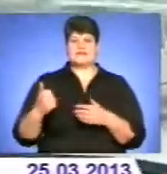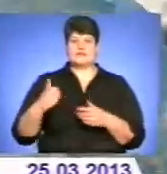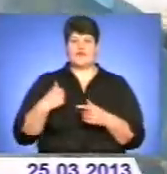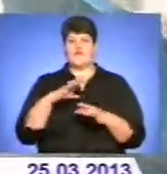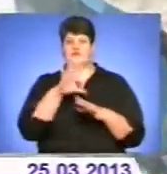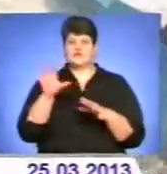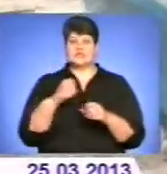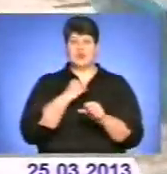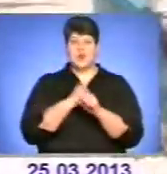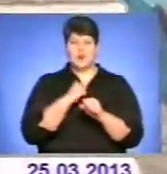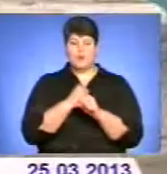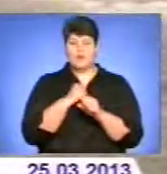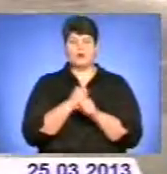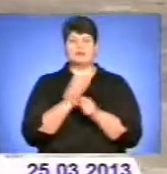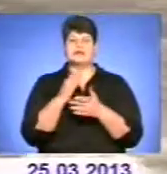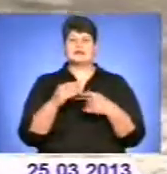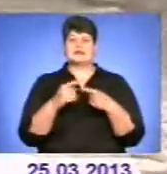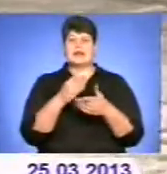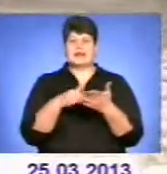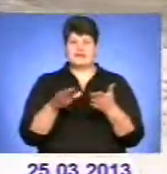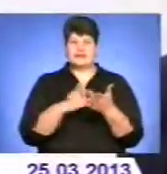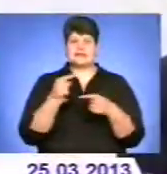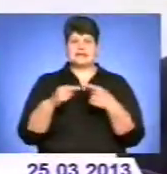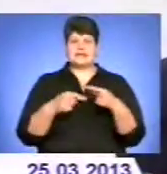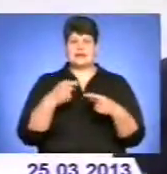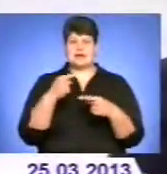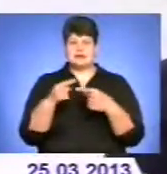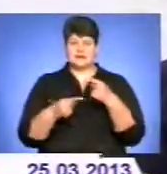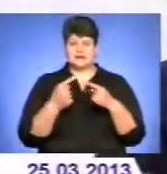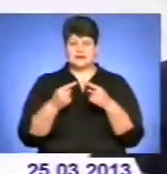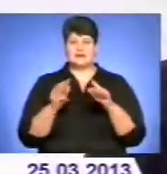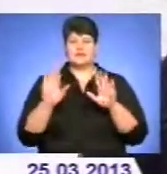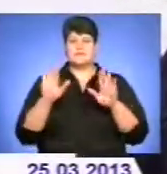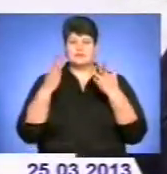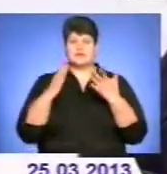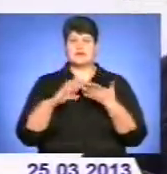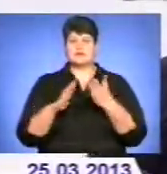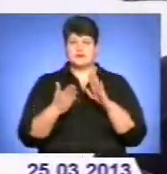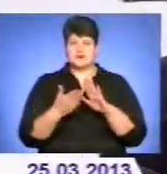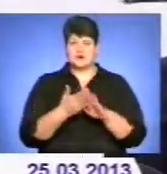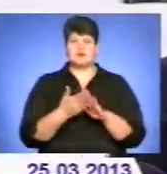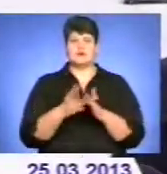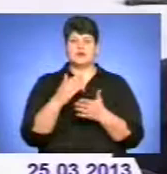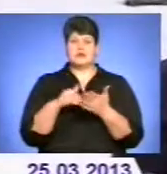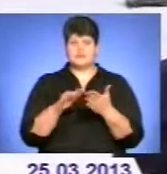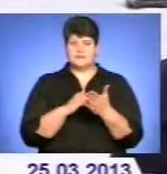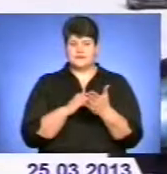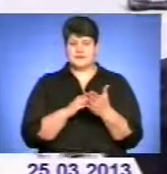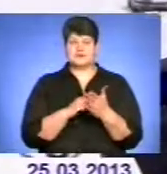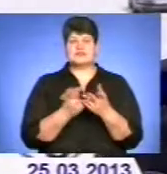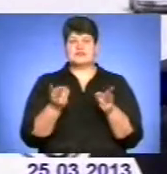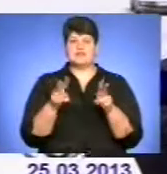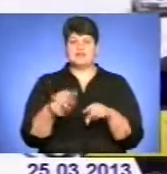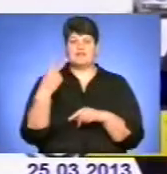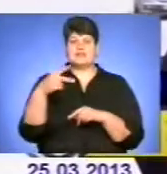ліквідацією наслідків стихії планують завершити вже сьогодні. На сьогодні, на шосту ранку, залишалося дочистити до